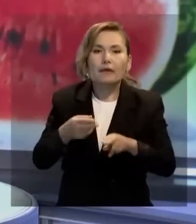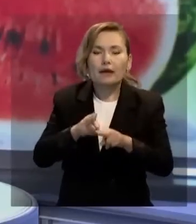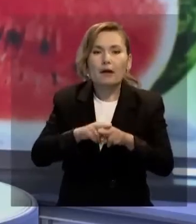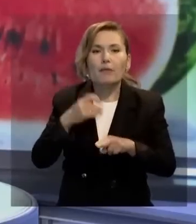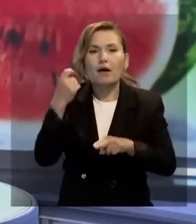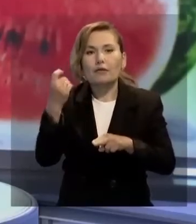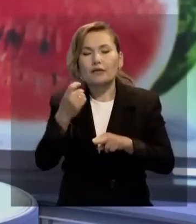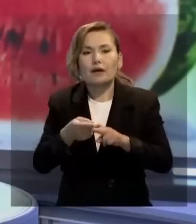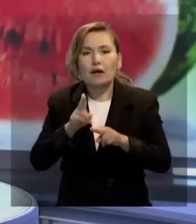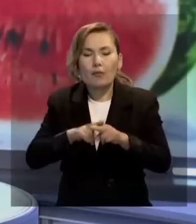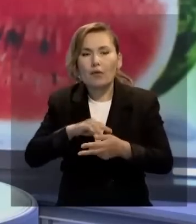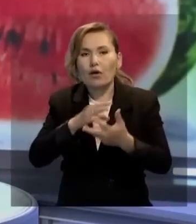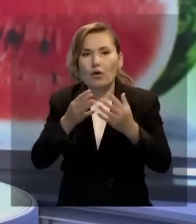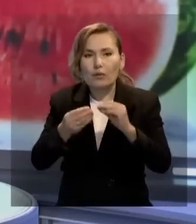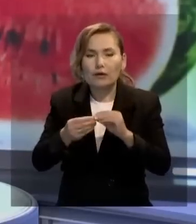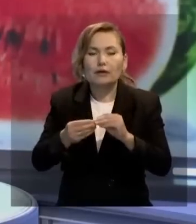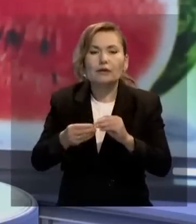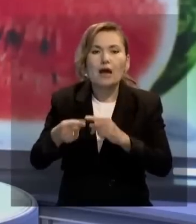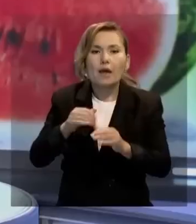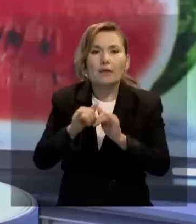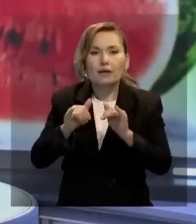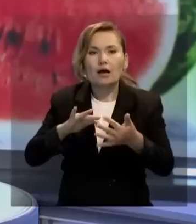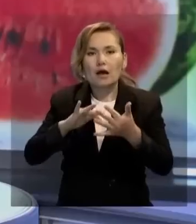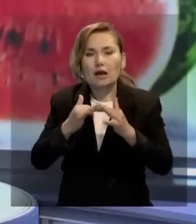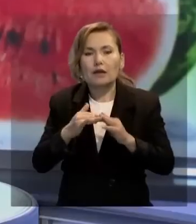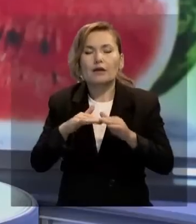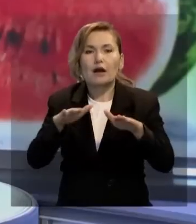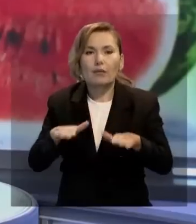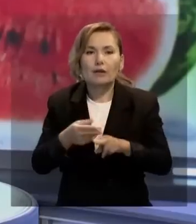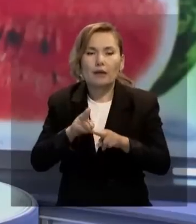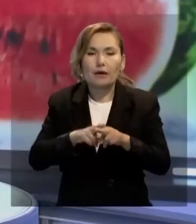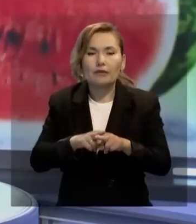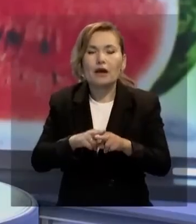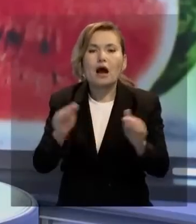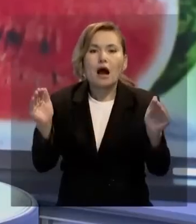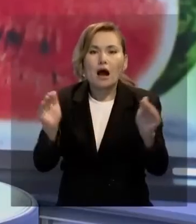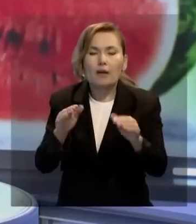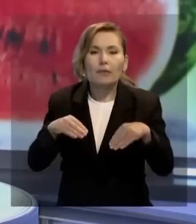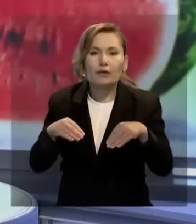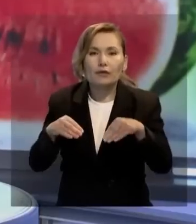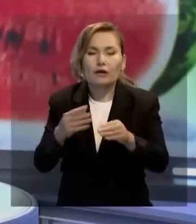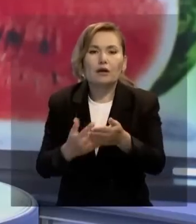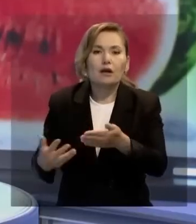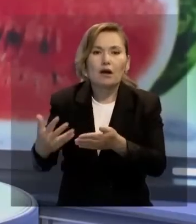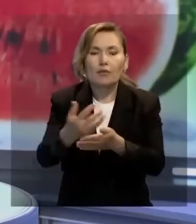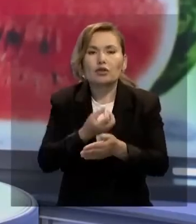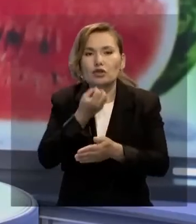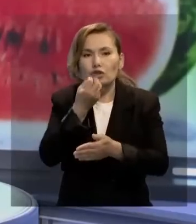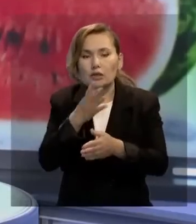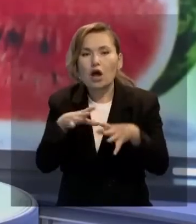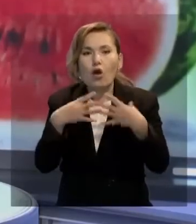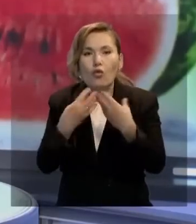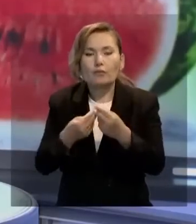бағытбандарға олармен бәсекеге түсі оңа емес. Деседе, ауылдық жерлерде алақандай алқаптан көл көсір өнім алып отырған